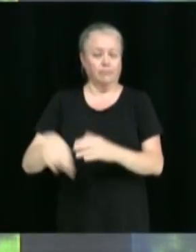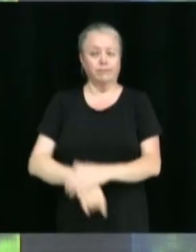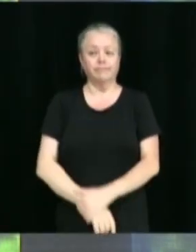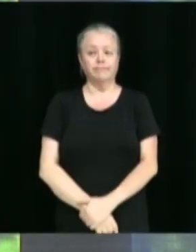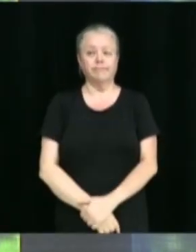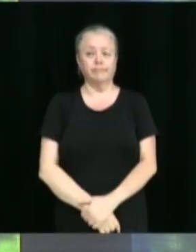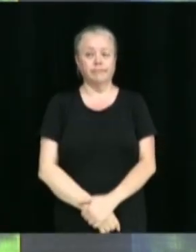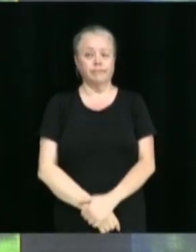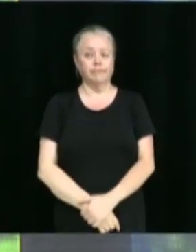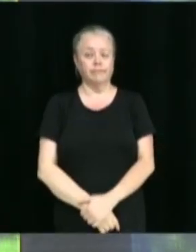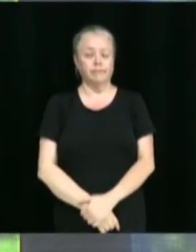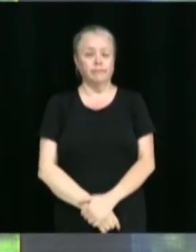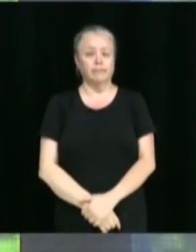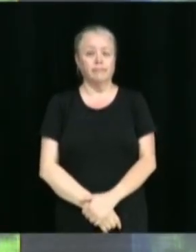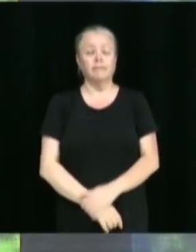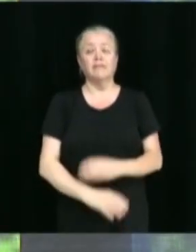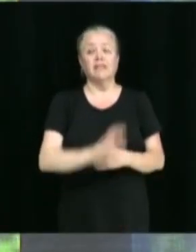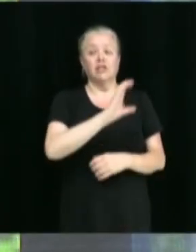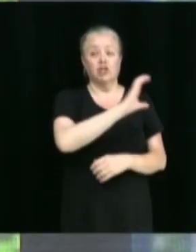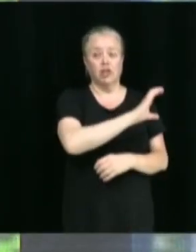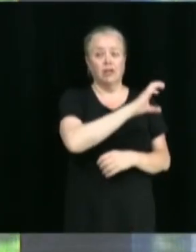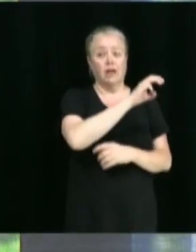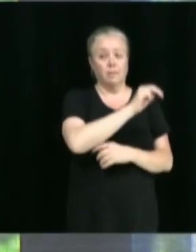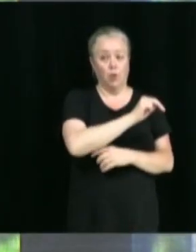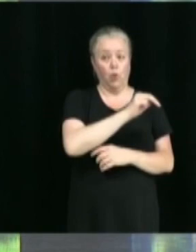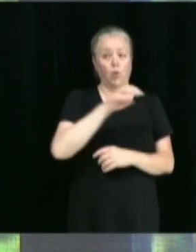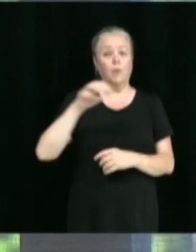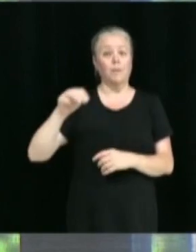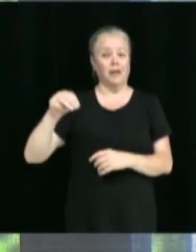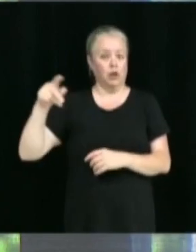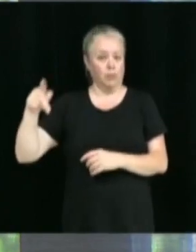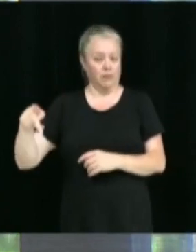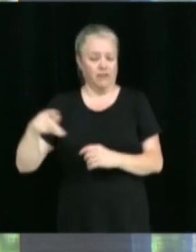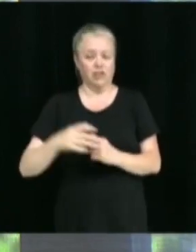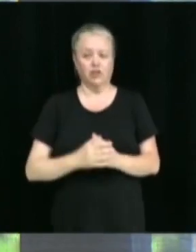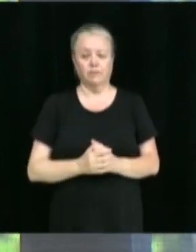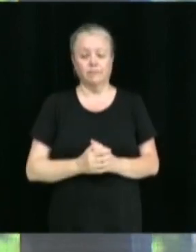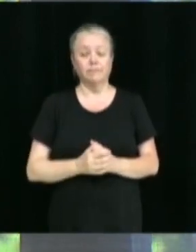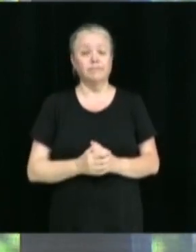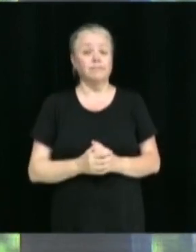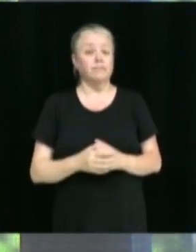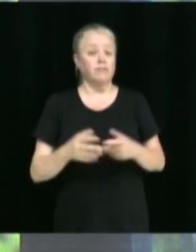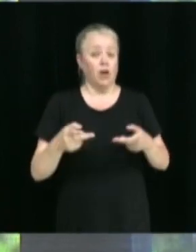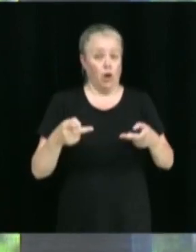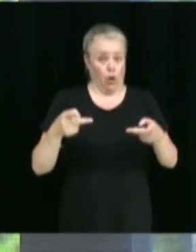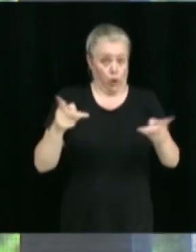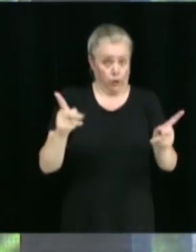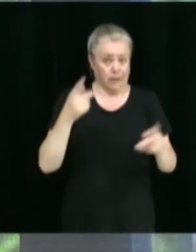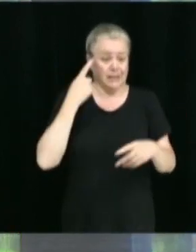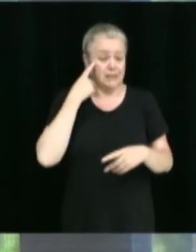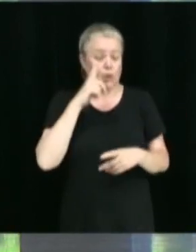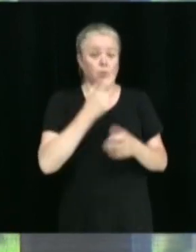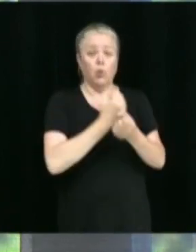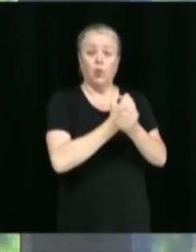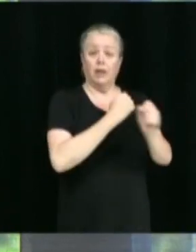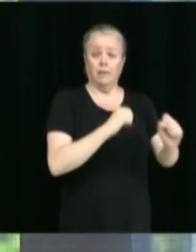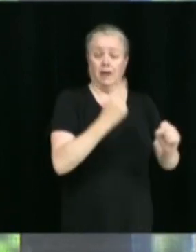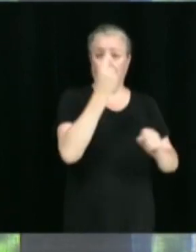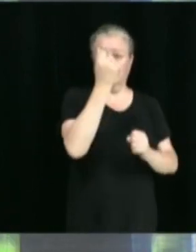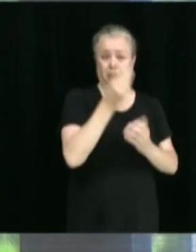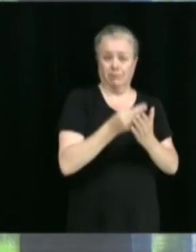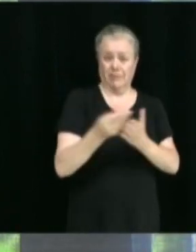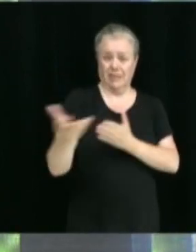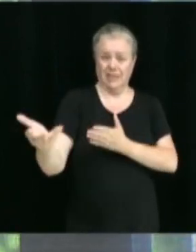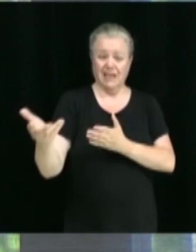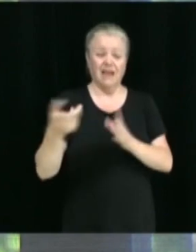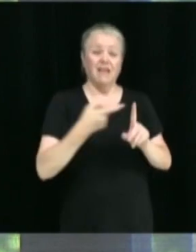Parfait. Chantal Moreau, Michael Provencher. Autorisation d'effectuer, d'affecter ou de libérer des dépenses à être financées par les activités de